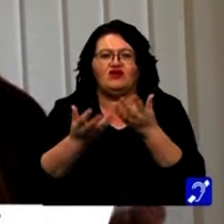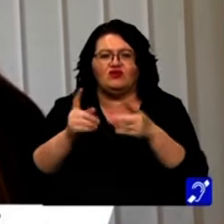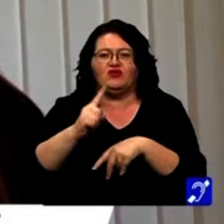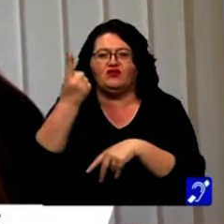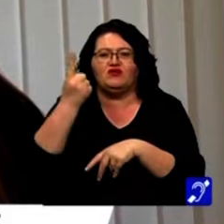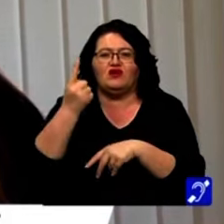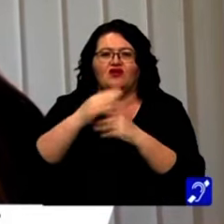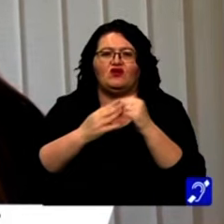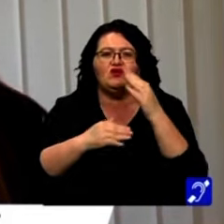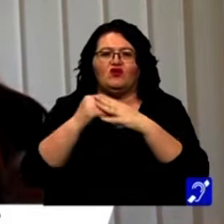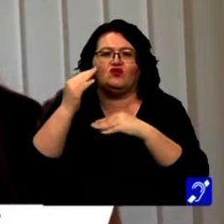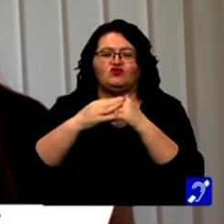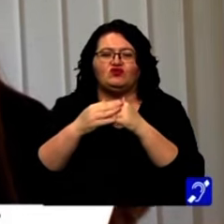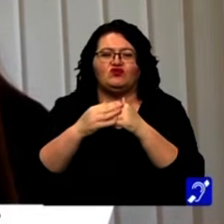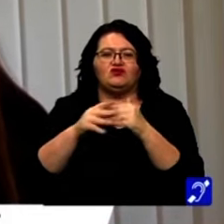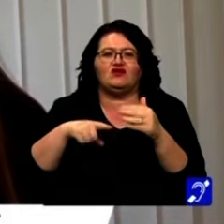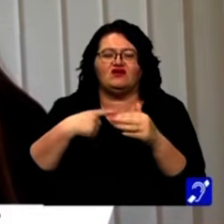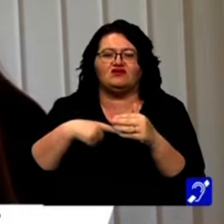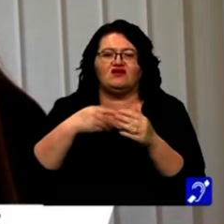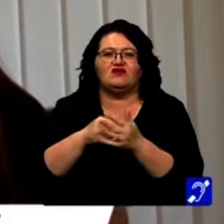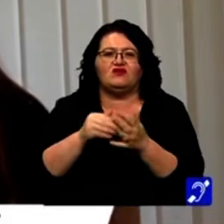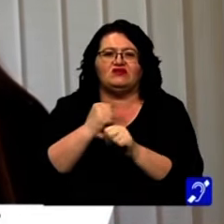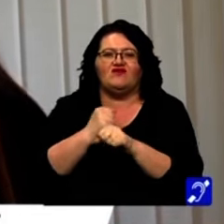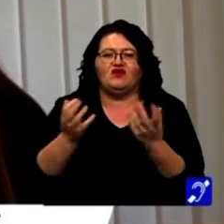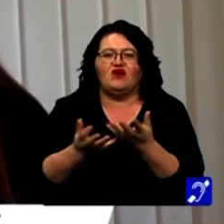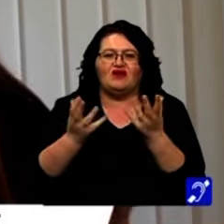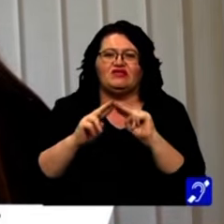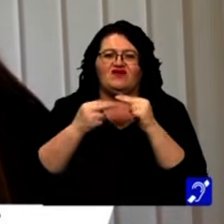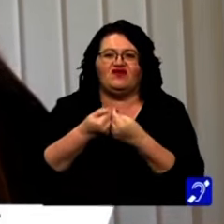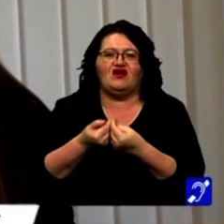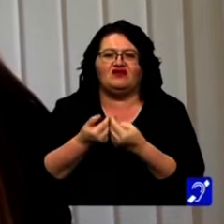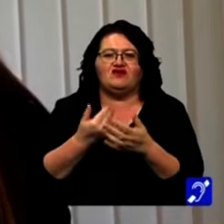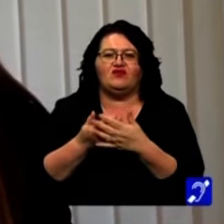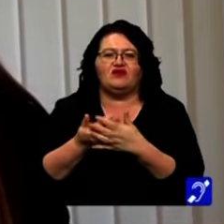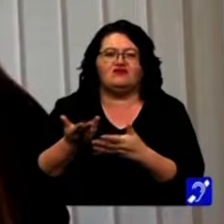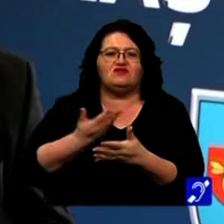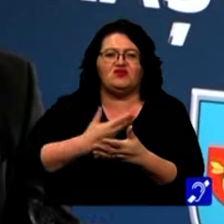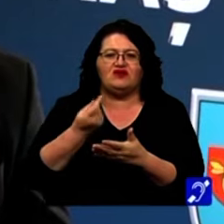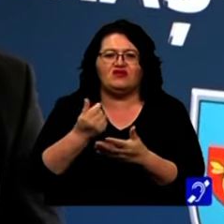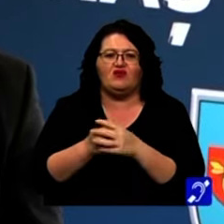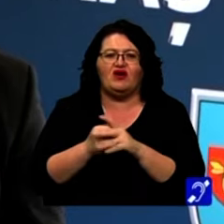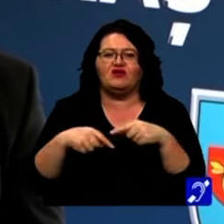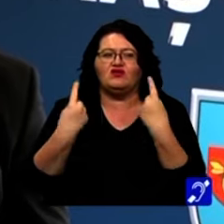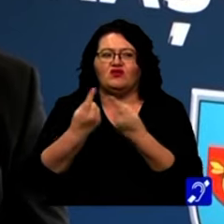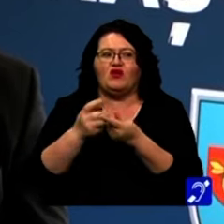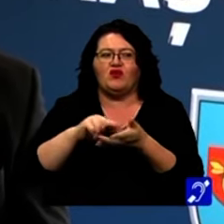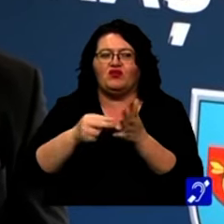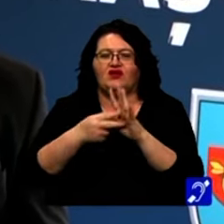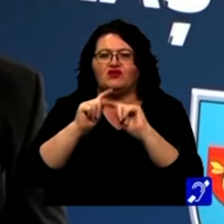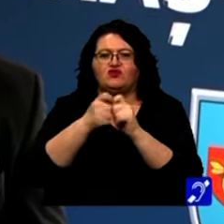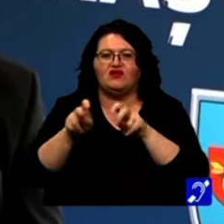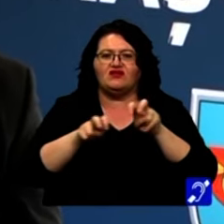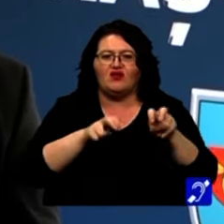constructorul interesului este să poate mai repede să finalizeze ca să-și îngaseze și bani. Noi am pregătit toate